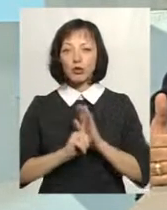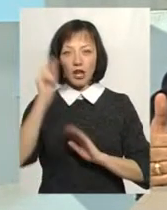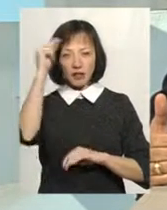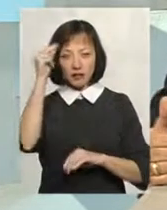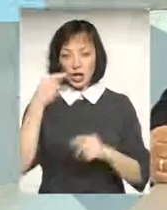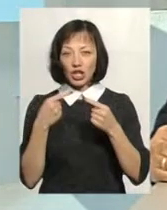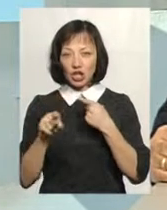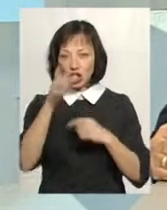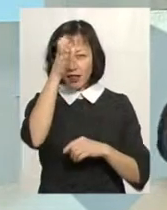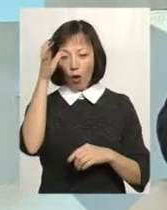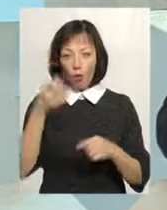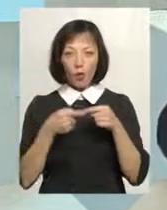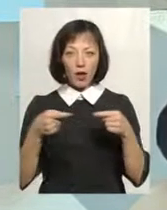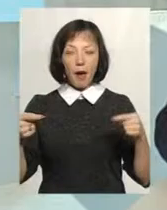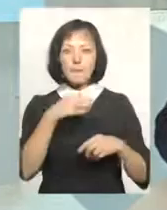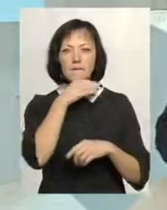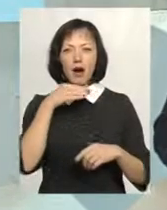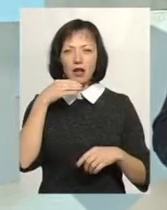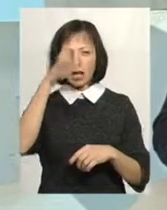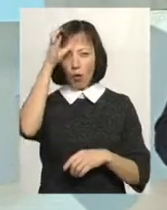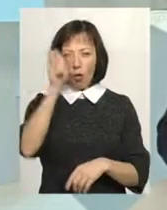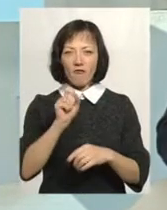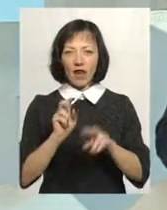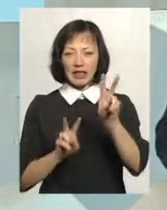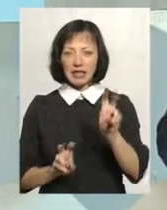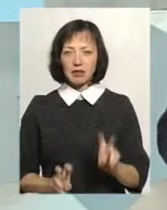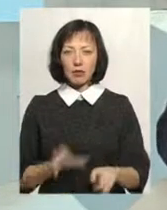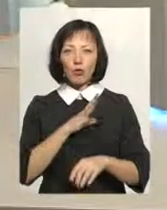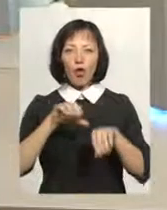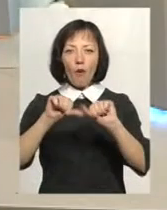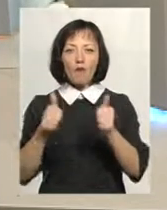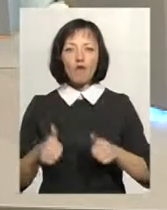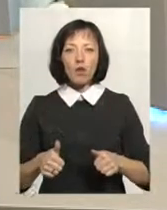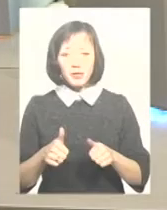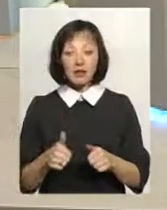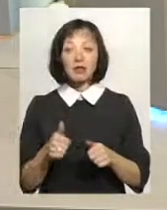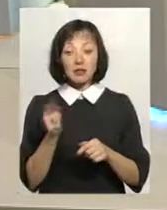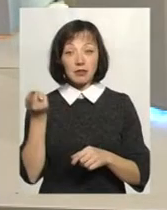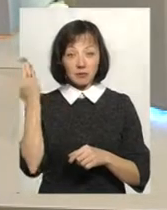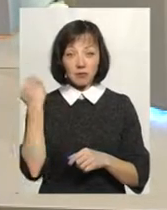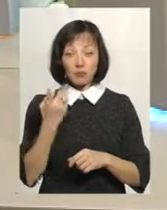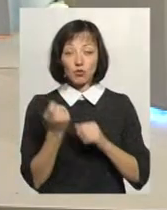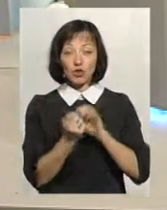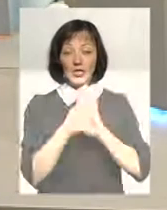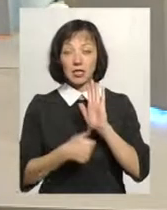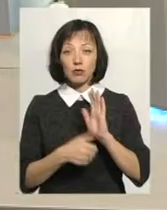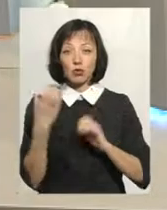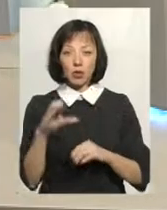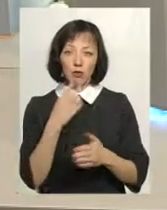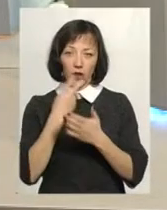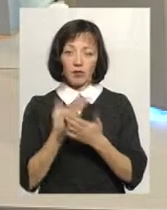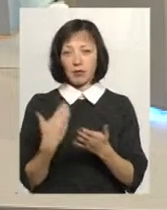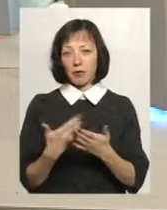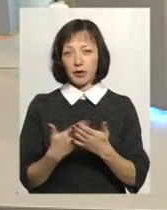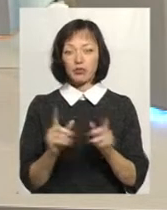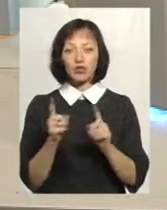інші науки. Власне, багато наукових дисциплін були оформлені як науки саме тоді, у 16-му столітті. Чому подивимося,